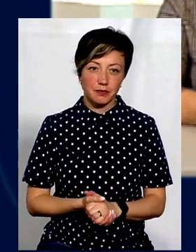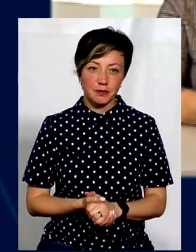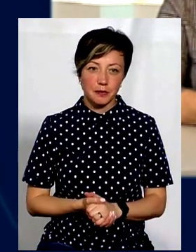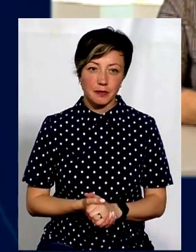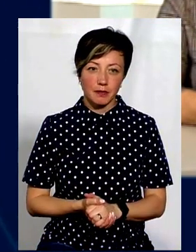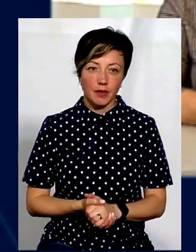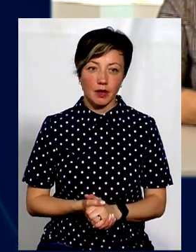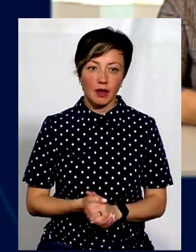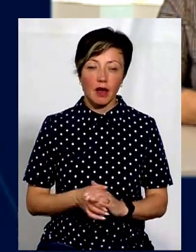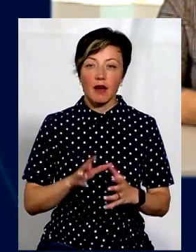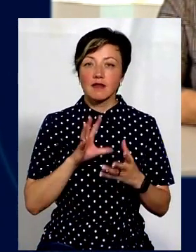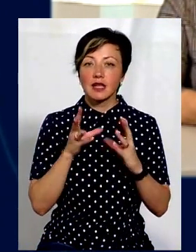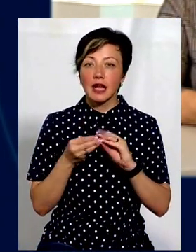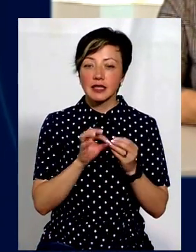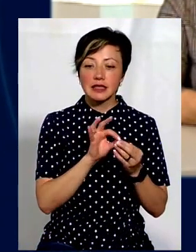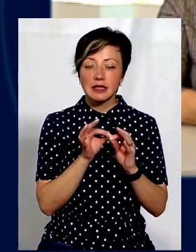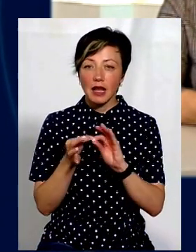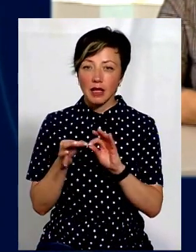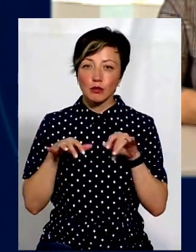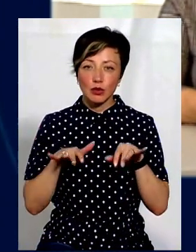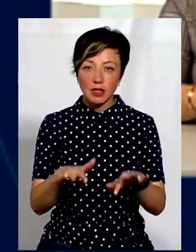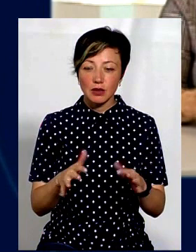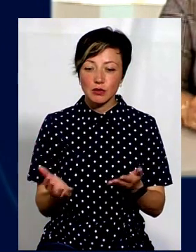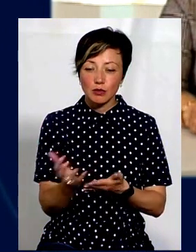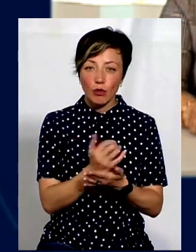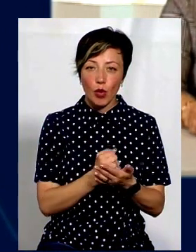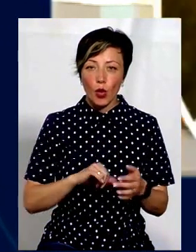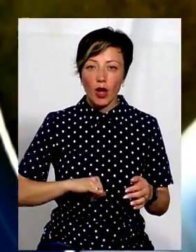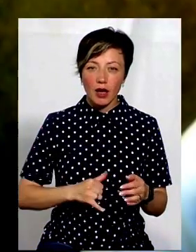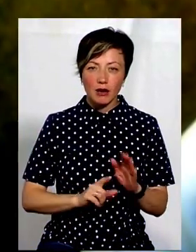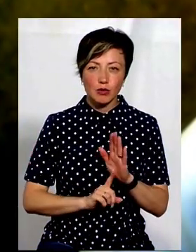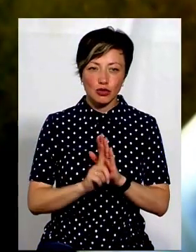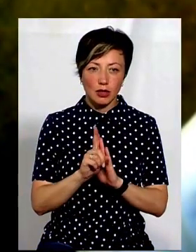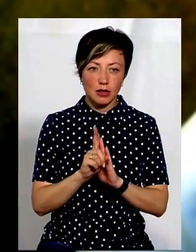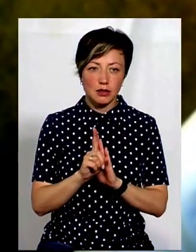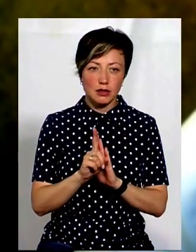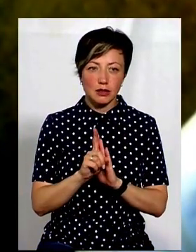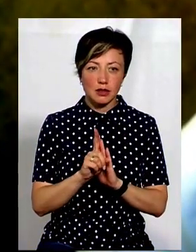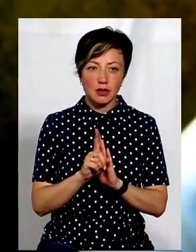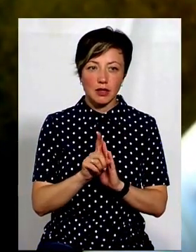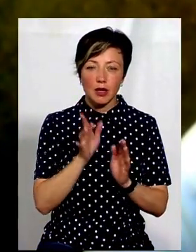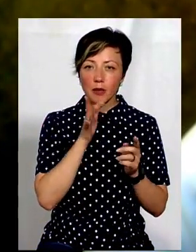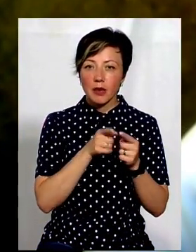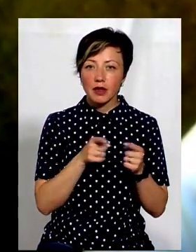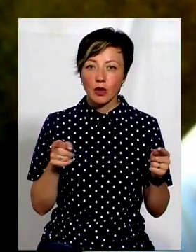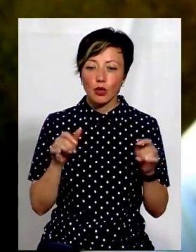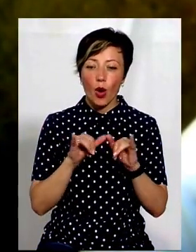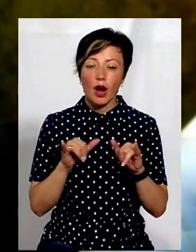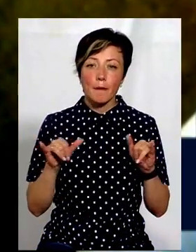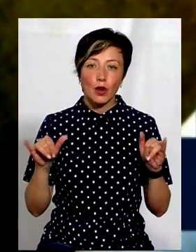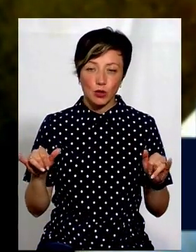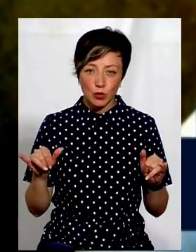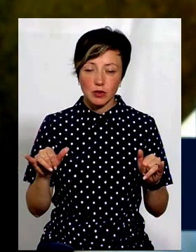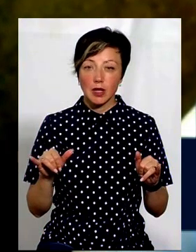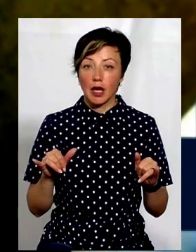Ну, взагалі, складність цього процесу починається ще з періоду репродукції, скажімо так.